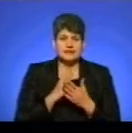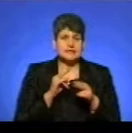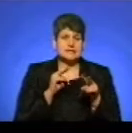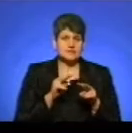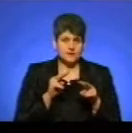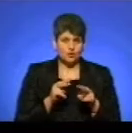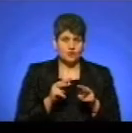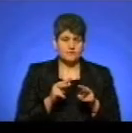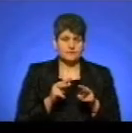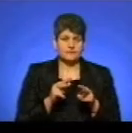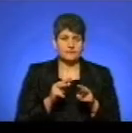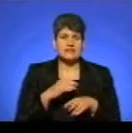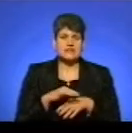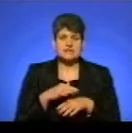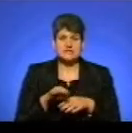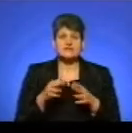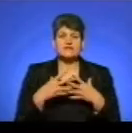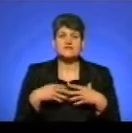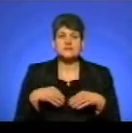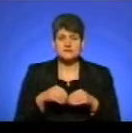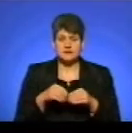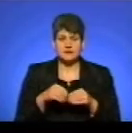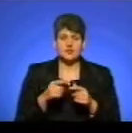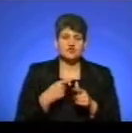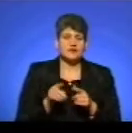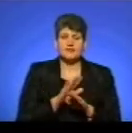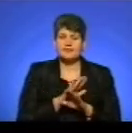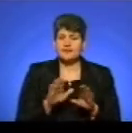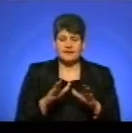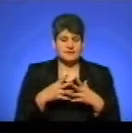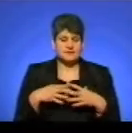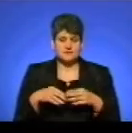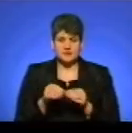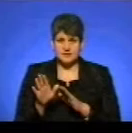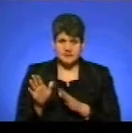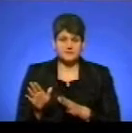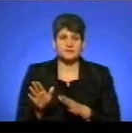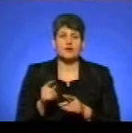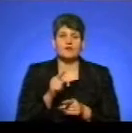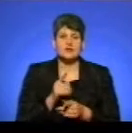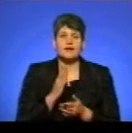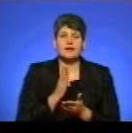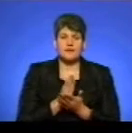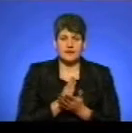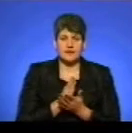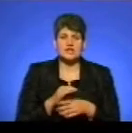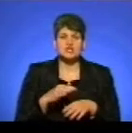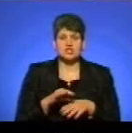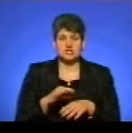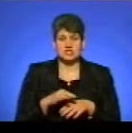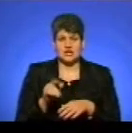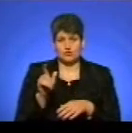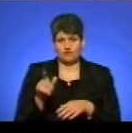насильства в сім'ї, чи не в сім'ї, поза сім'ї, вона є жертвою.